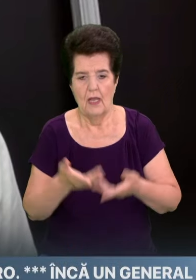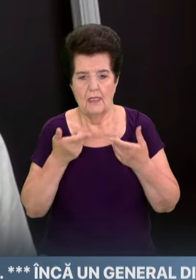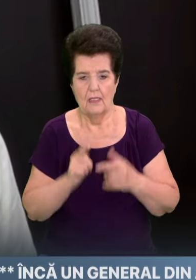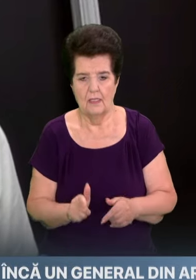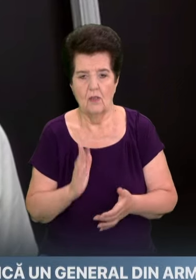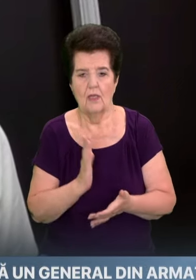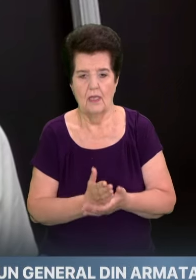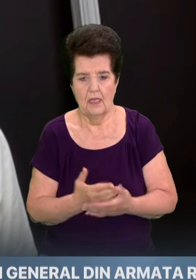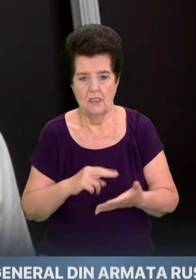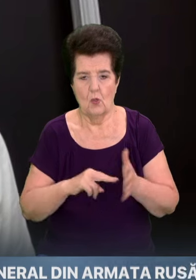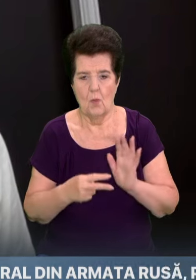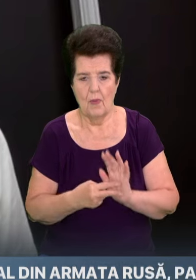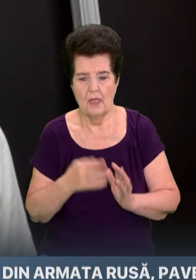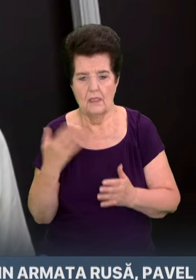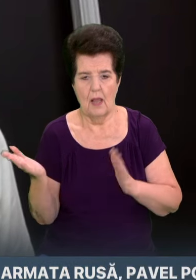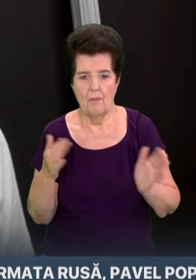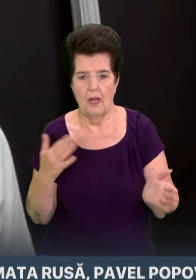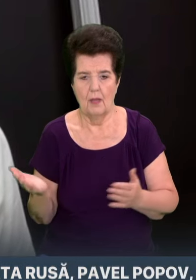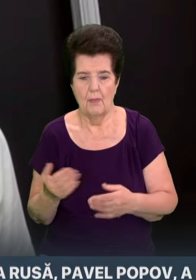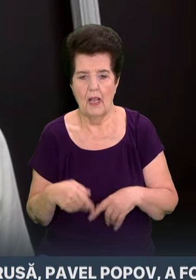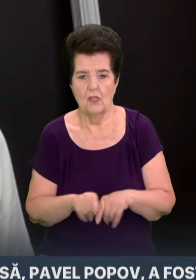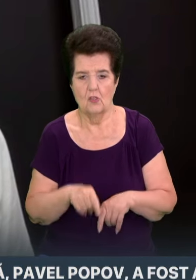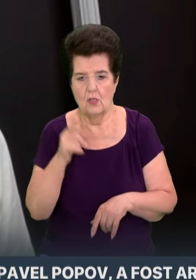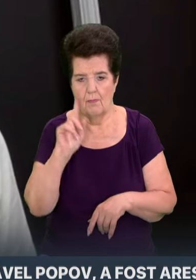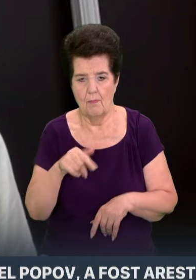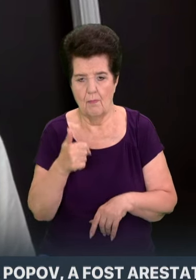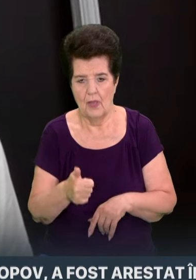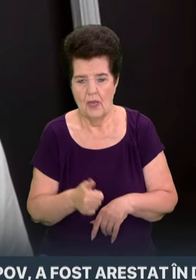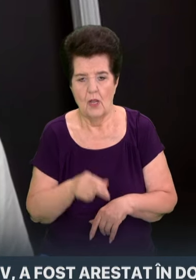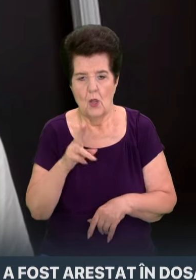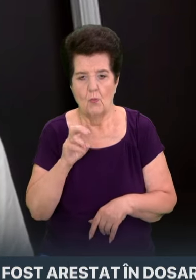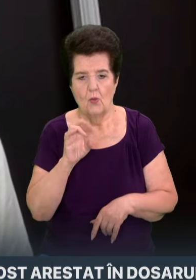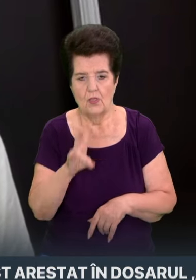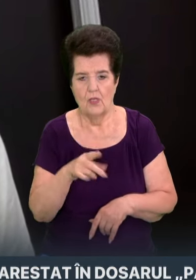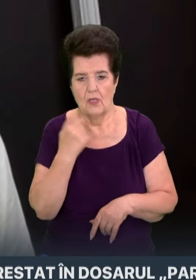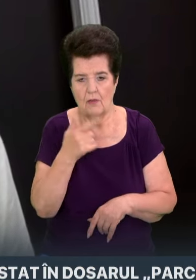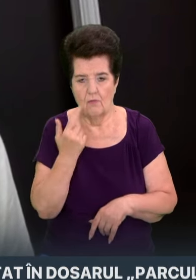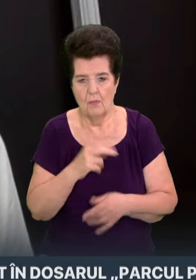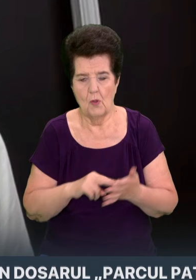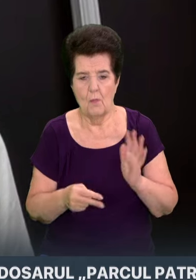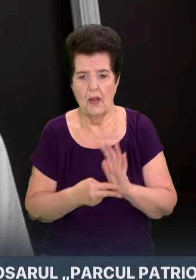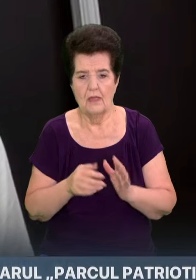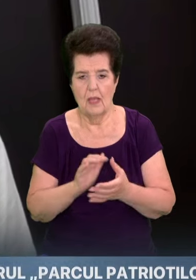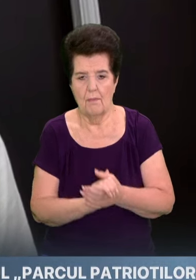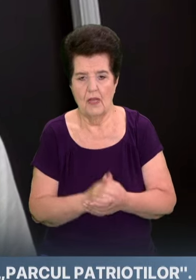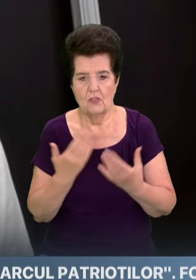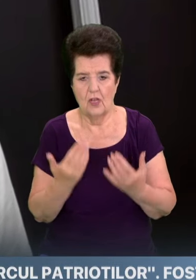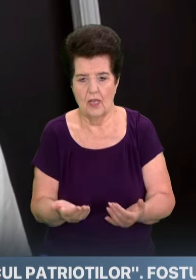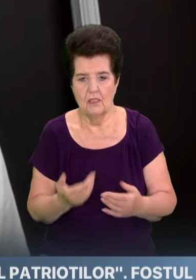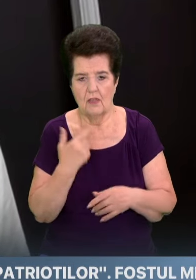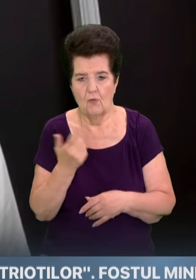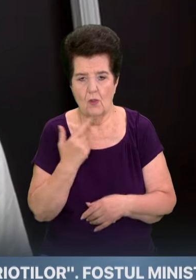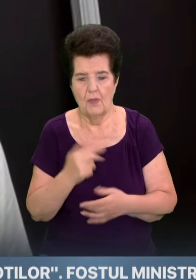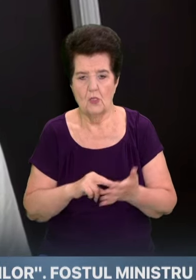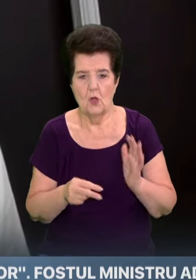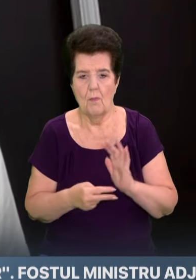există un plan de ambele părți. Știm prea bine că și Putin ne vorbea acum vreo lună de un plan de pace. Iată, Zelenskiu vorbește